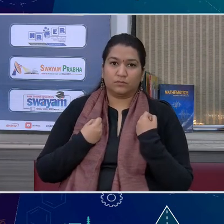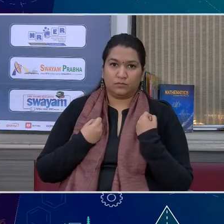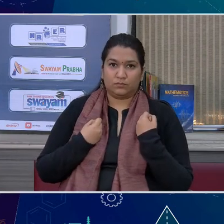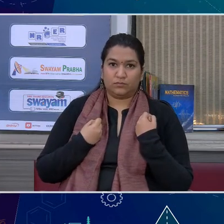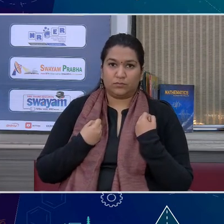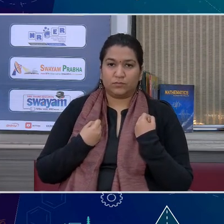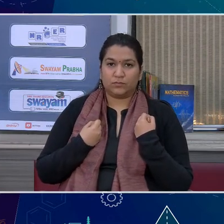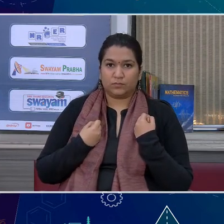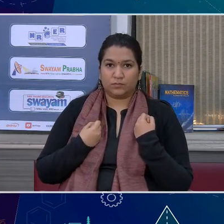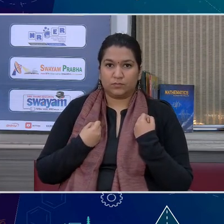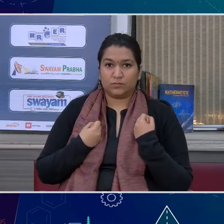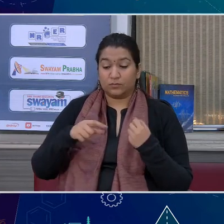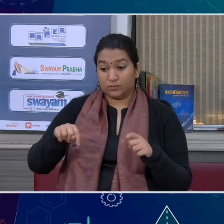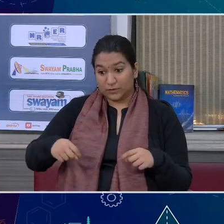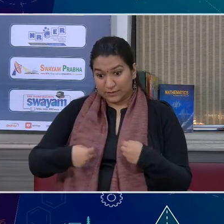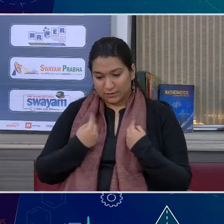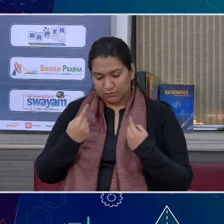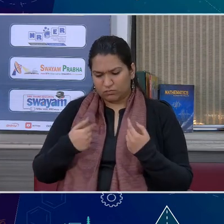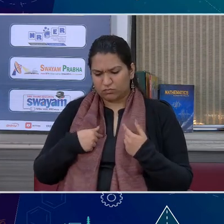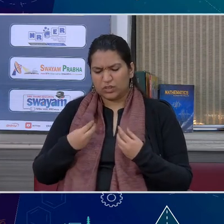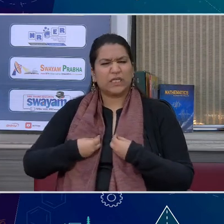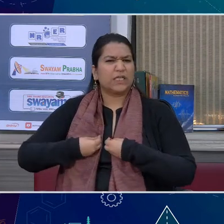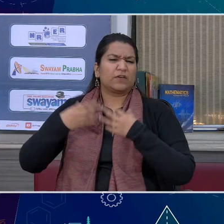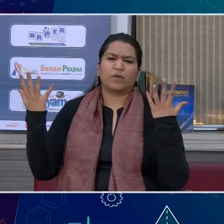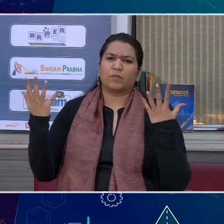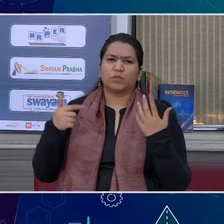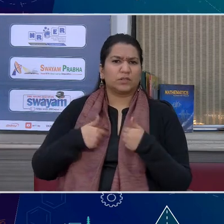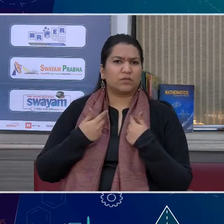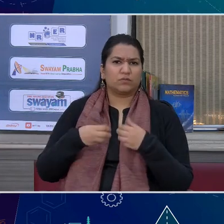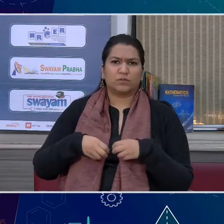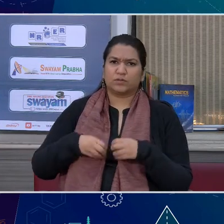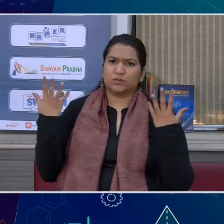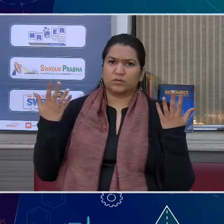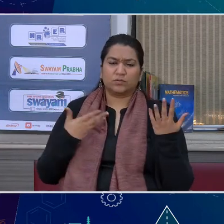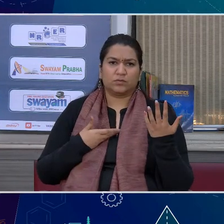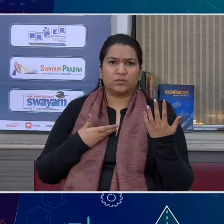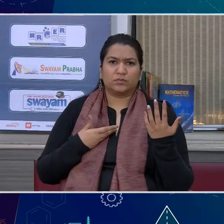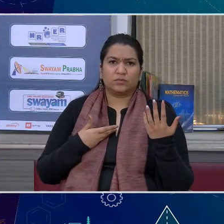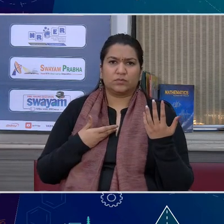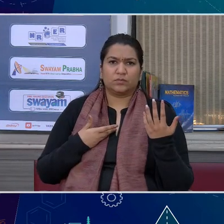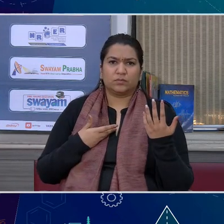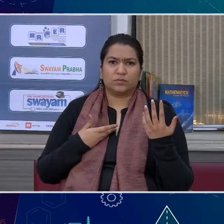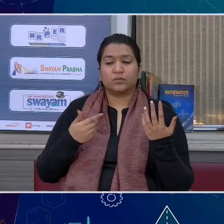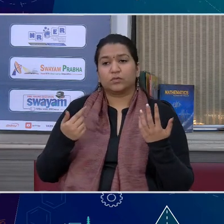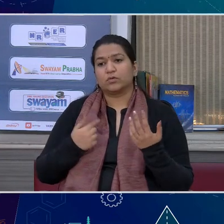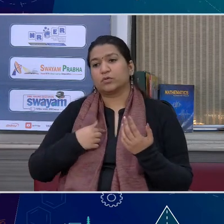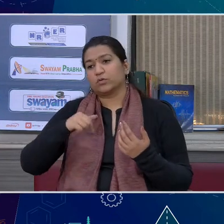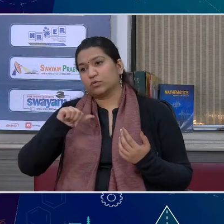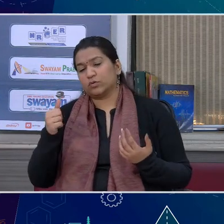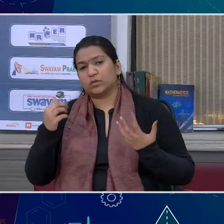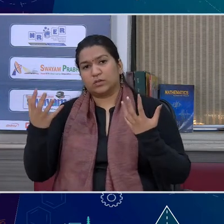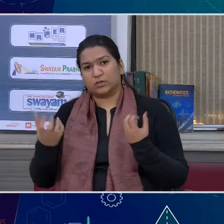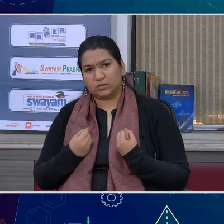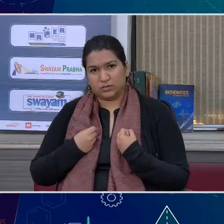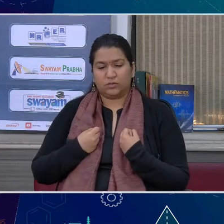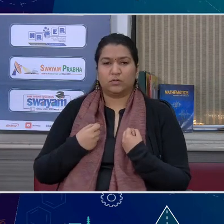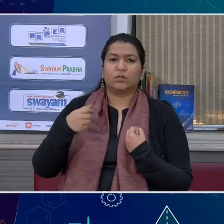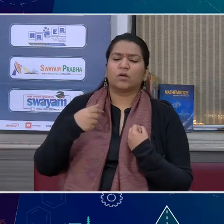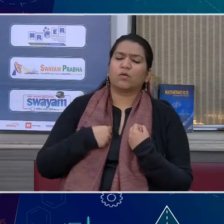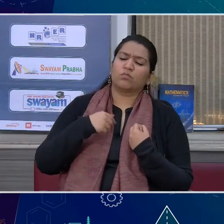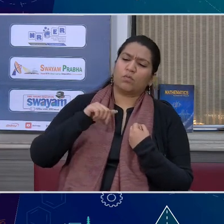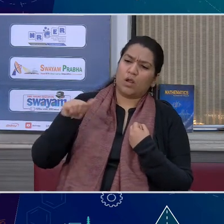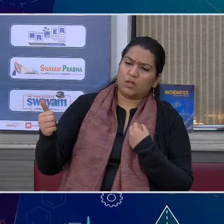एहम को अपनी सेल्फ को त्याग कर कि हम कुछ नहीं रखना है दूसरा भी मेरे जैसा ही है मुझे जैसा ही दिखता है